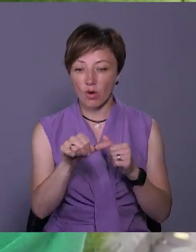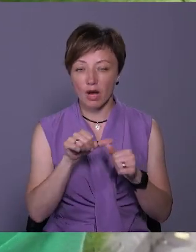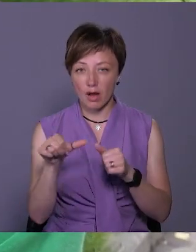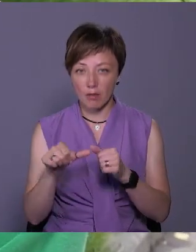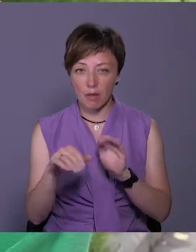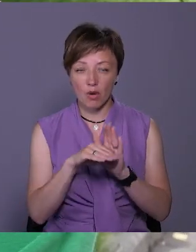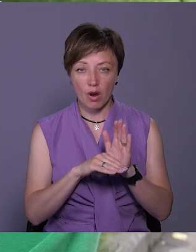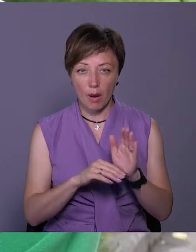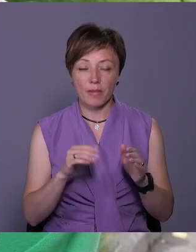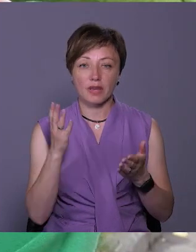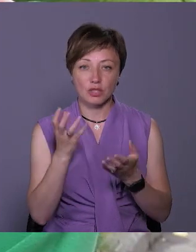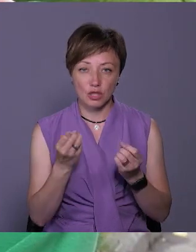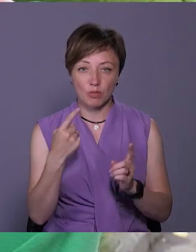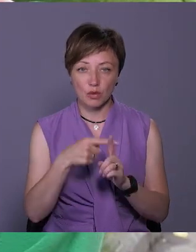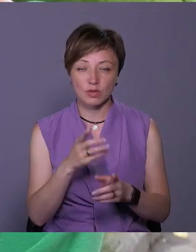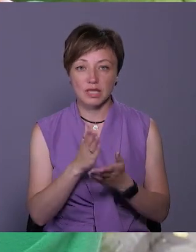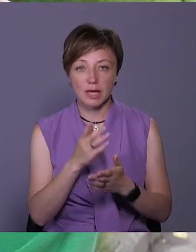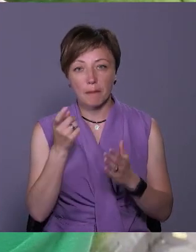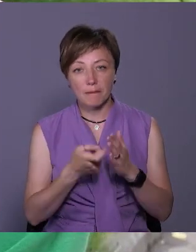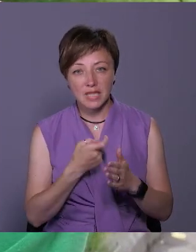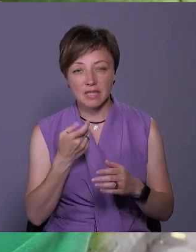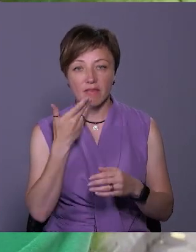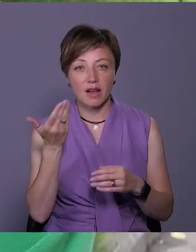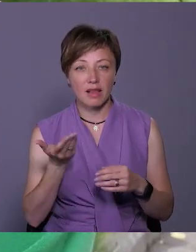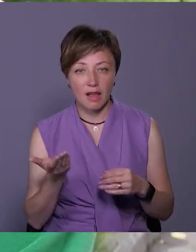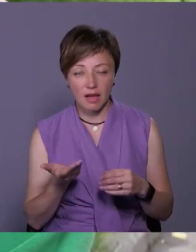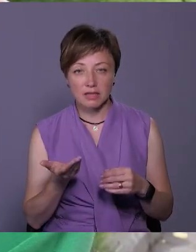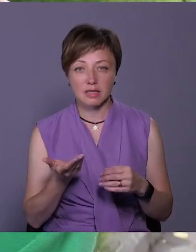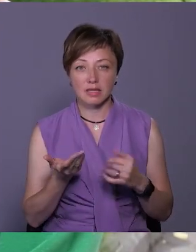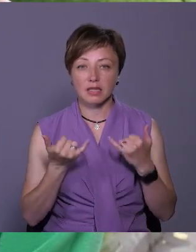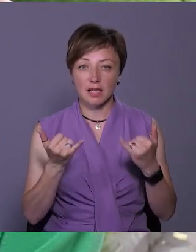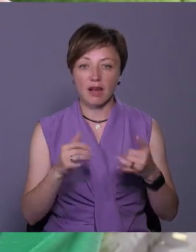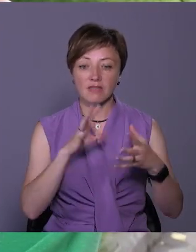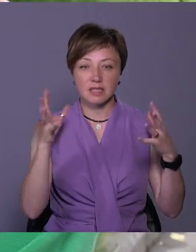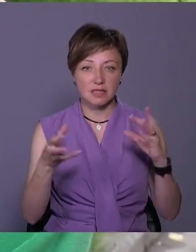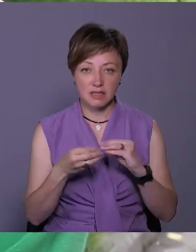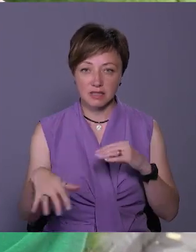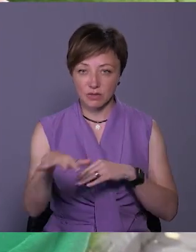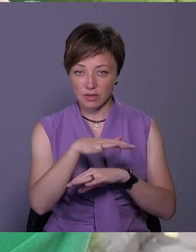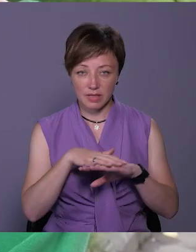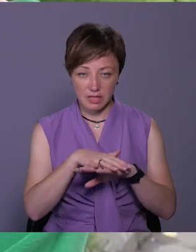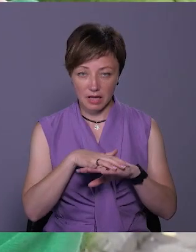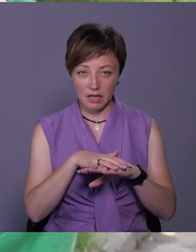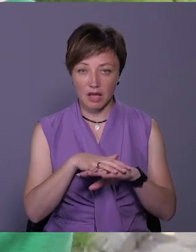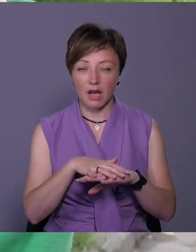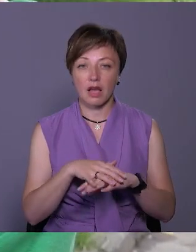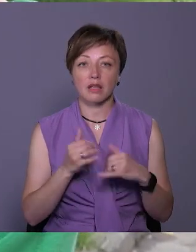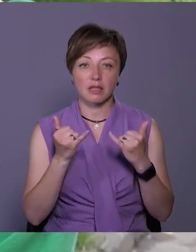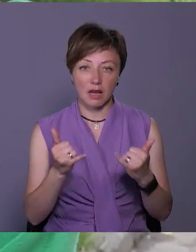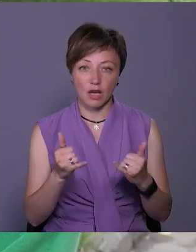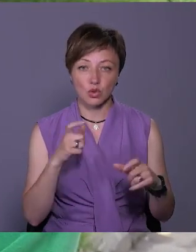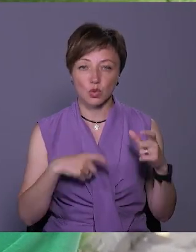програми. А крім цього є такі пізнавальні лекції для всього населення, а також для